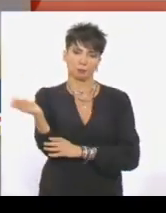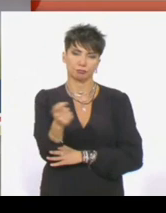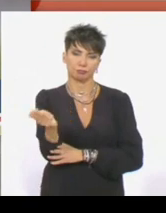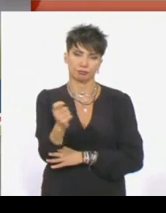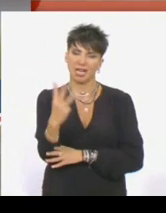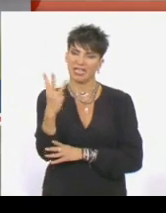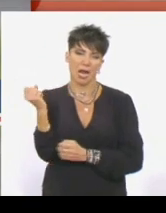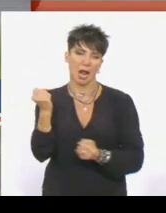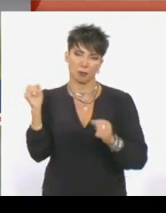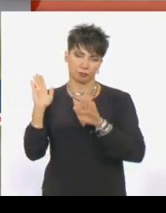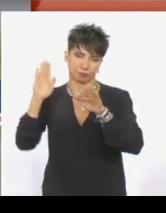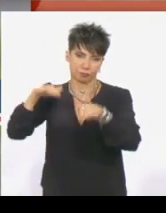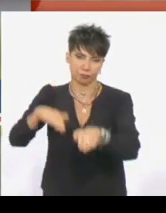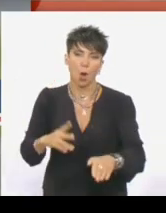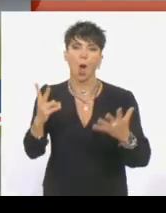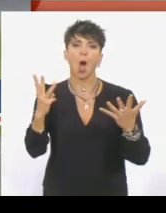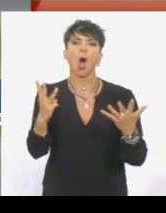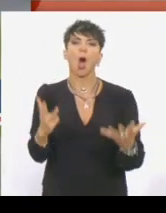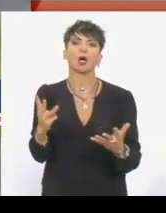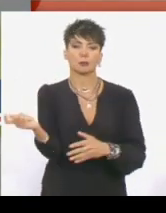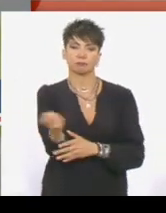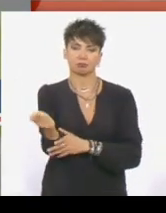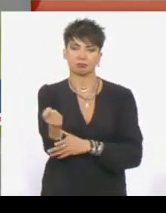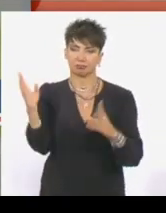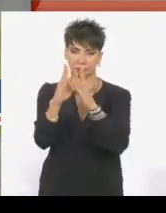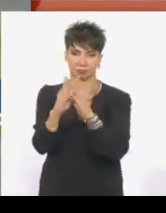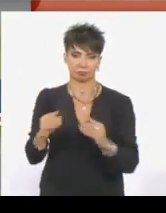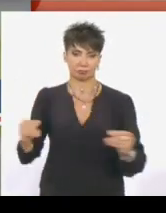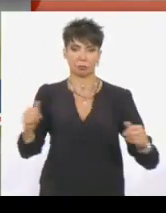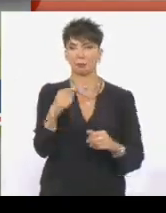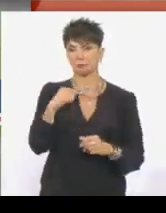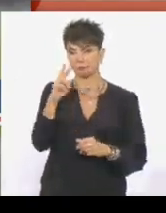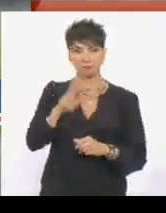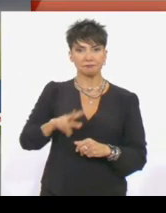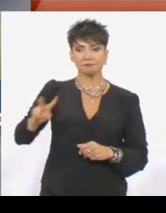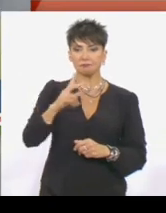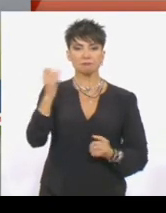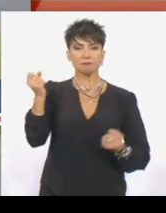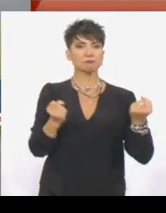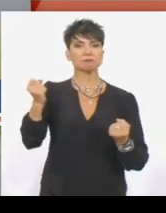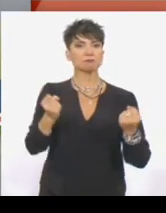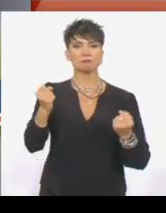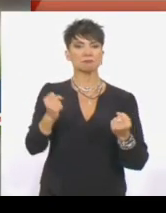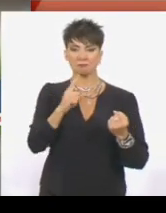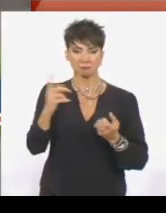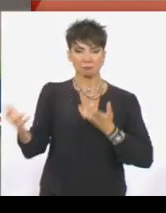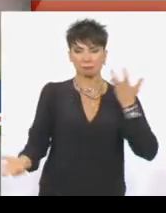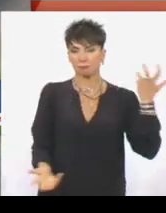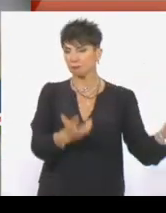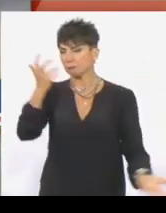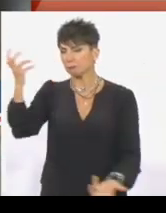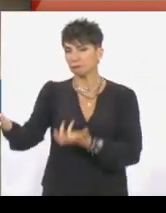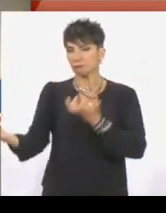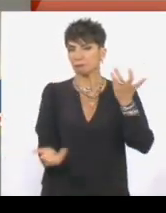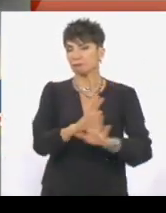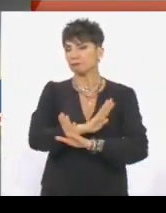τρία οχήματα και οχτώ προσβέσδες να κατασβέσουν τη φωτιά. Ωστόσο, όπως βλέπετε, το αυτοκίνητο λεωφορείο λαμπάδιασε